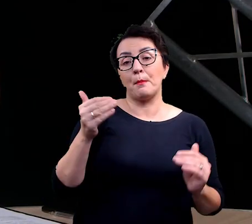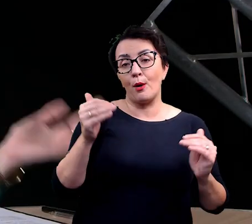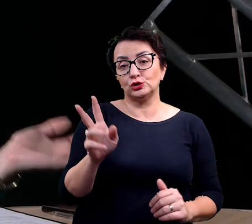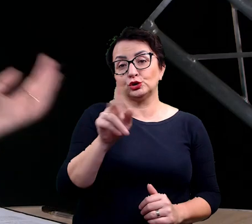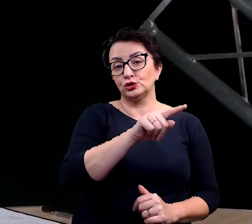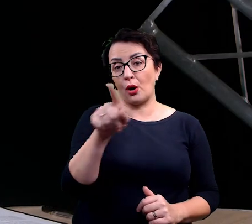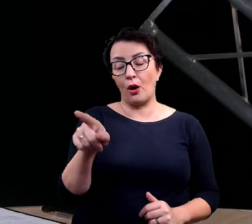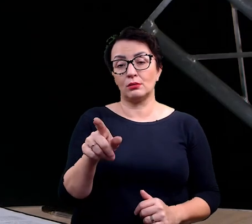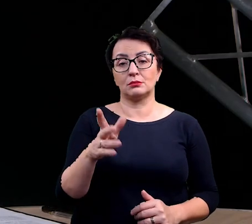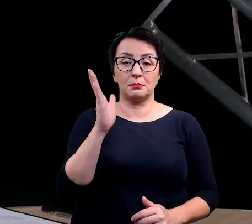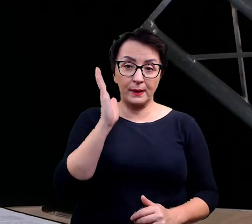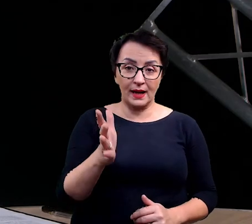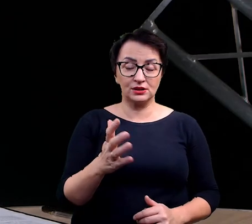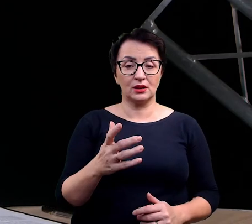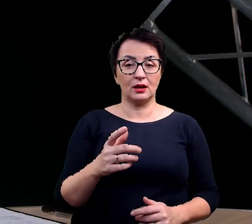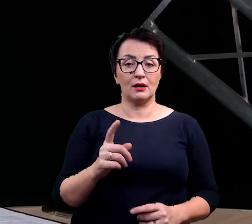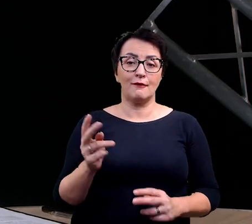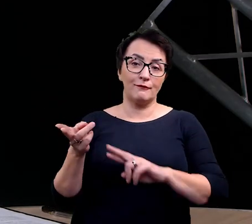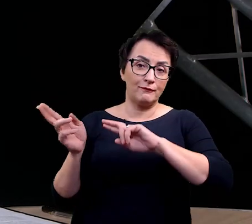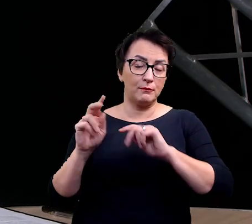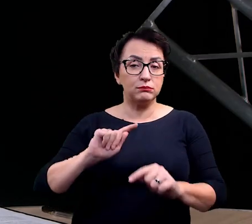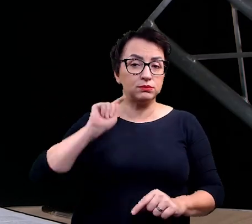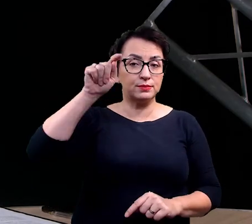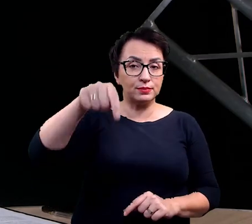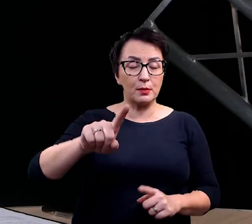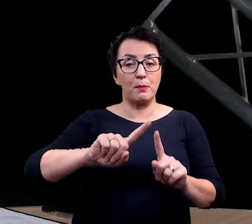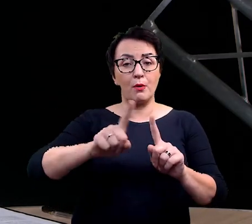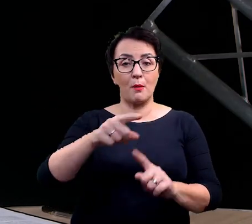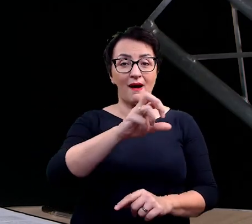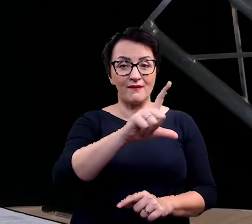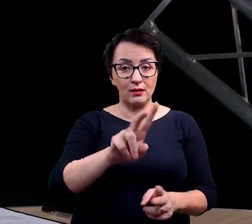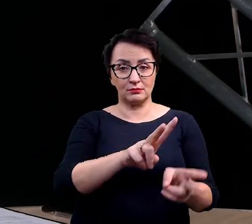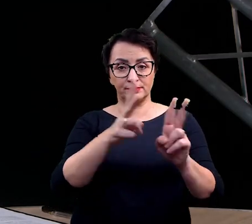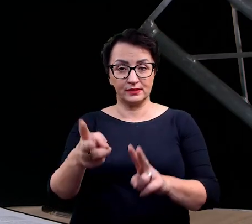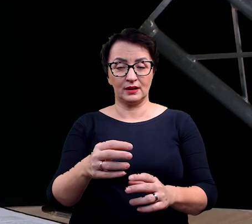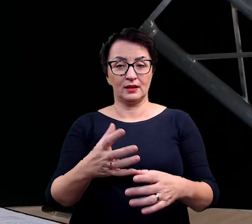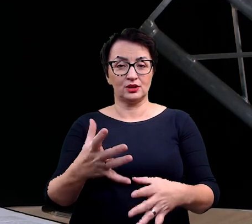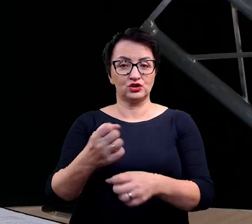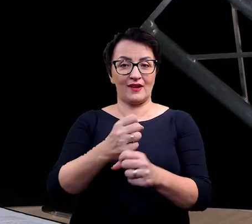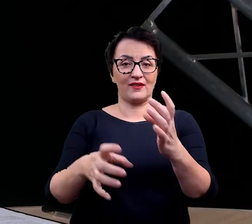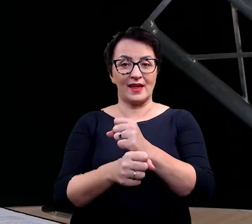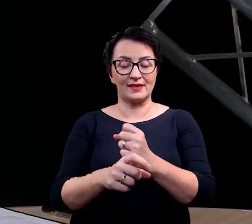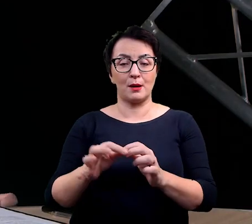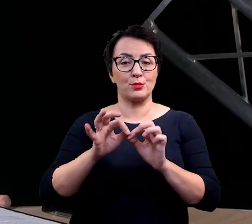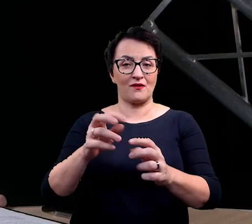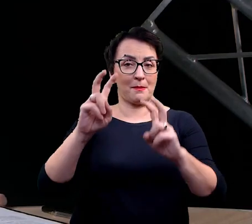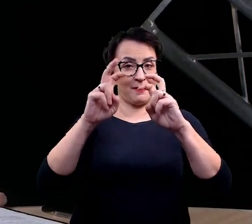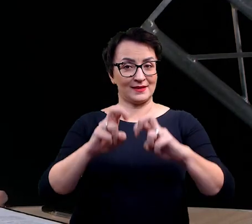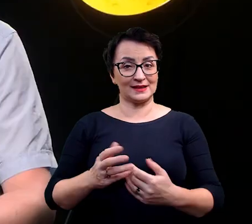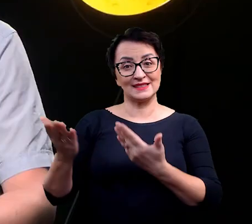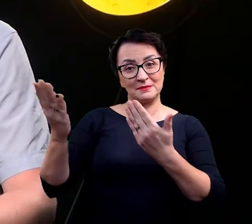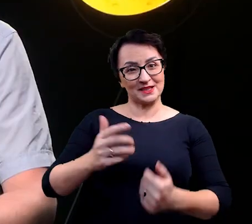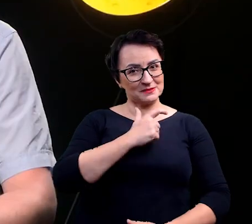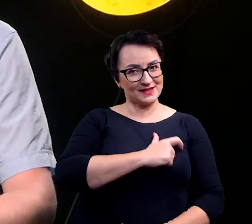kto po Pawle przechwyci, przejmie cegiełkę dalszych badań, które Paweł prowadzi. Zapraszamy Cię Pawle bardzo